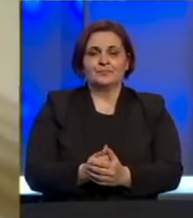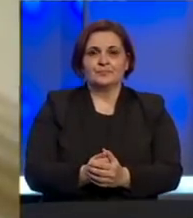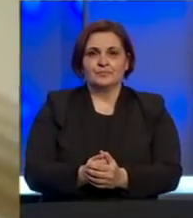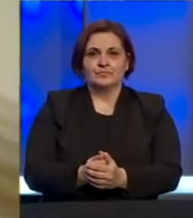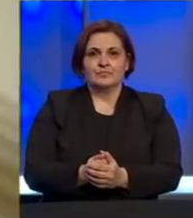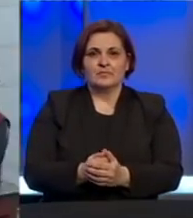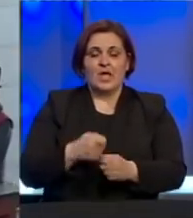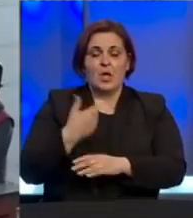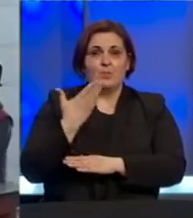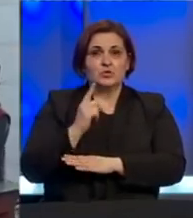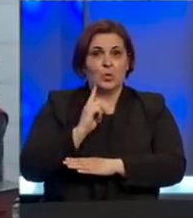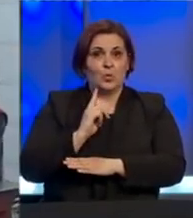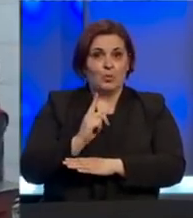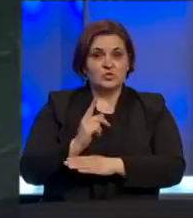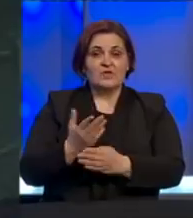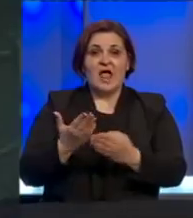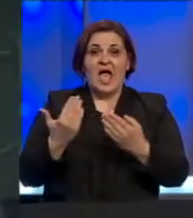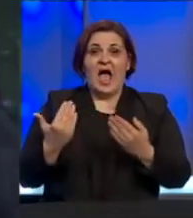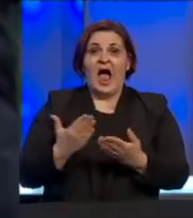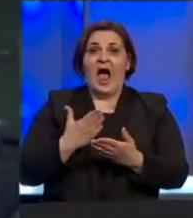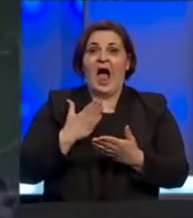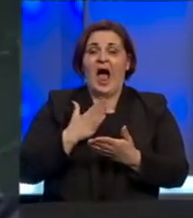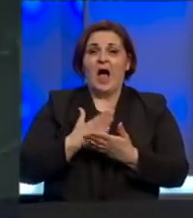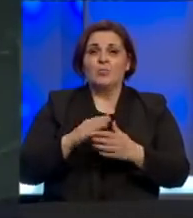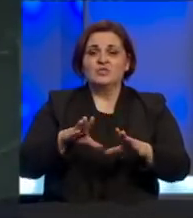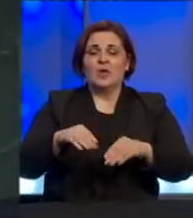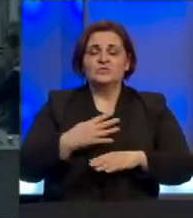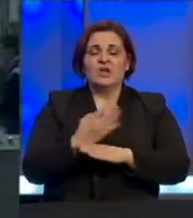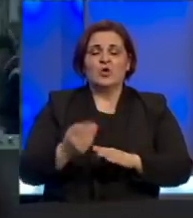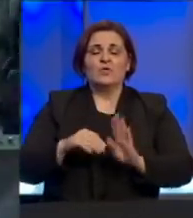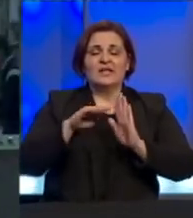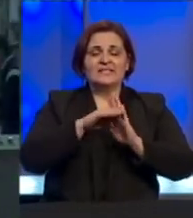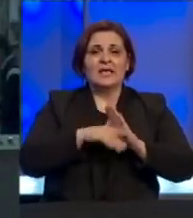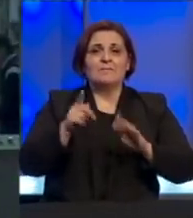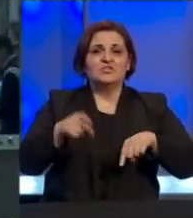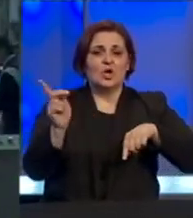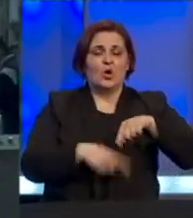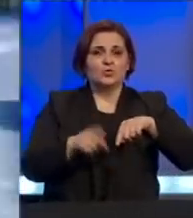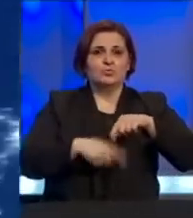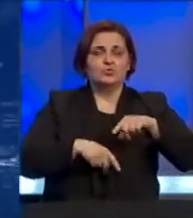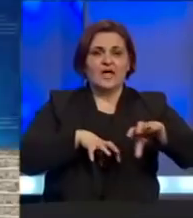Poslodavci upozorili, ako bude usvojen korona zakon slijedi otpuštanje radnika.